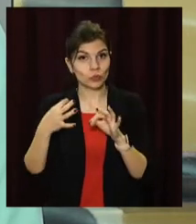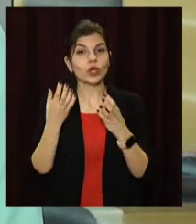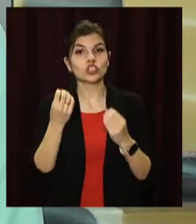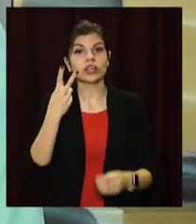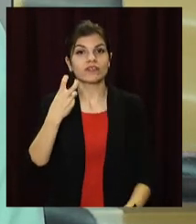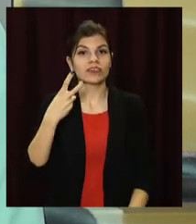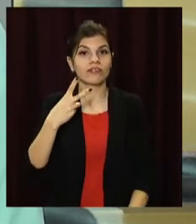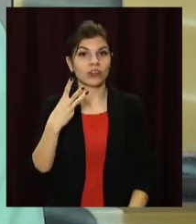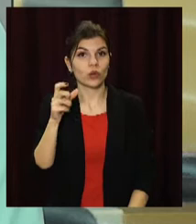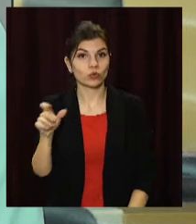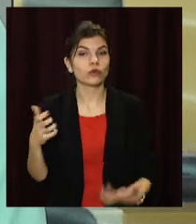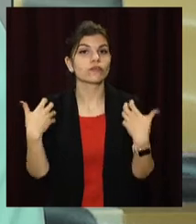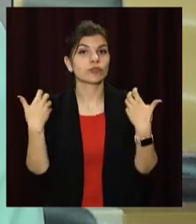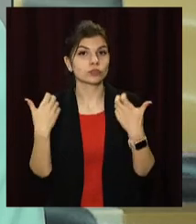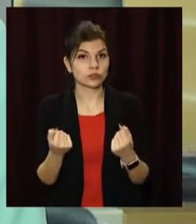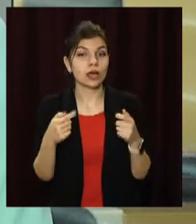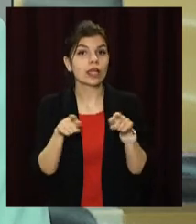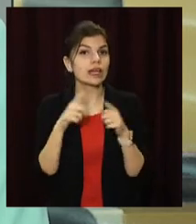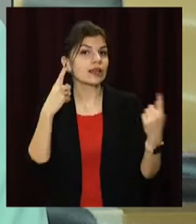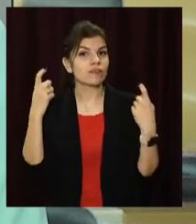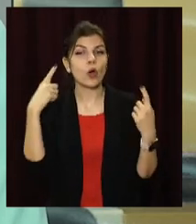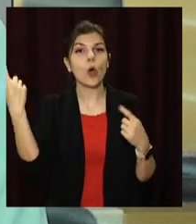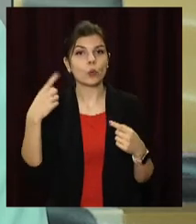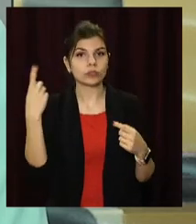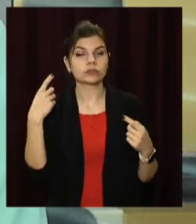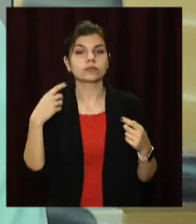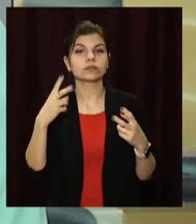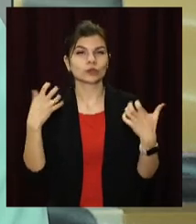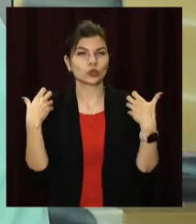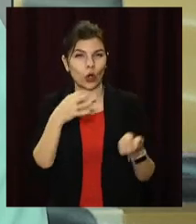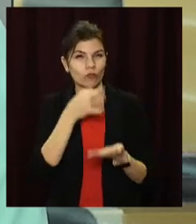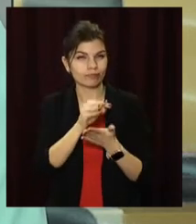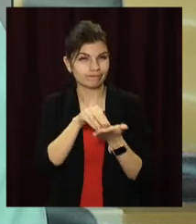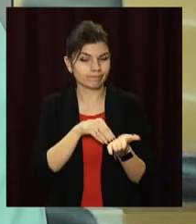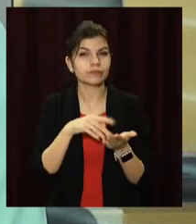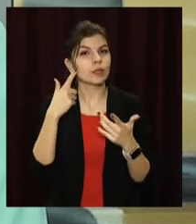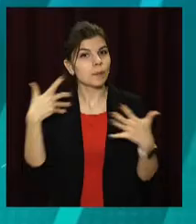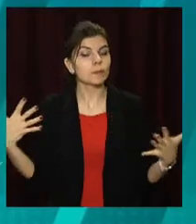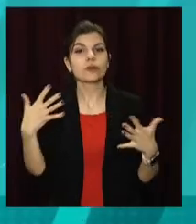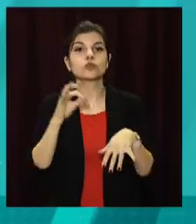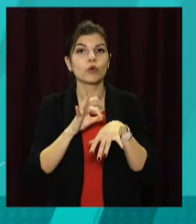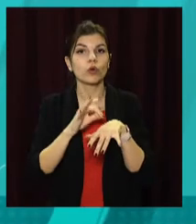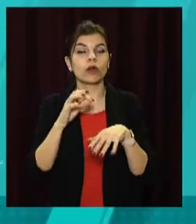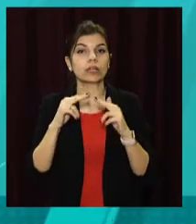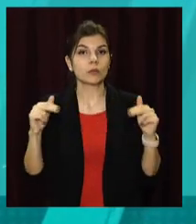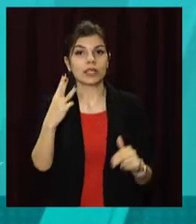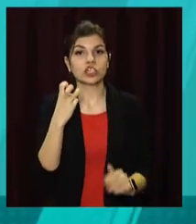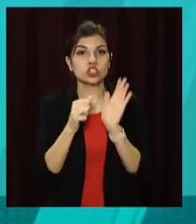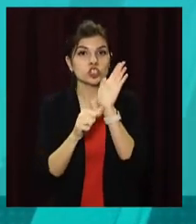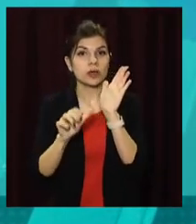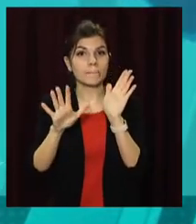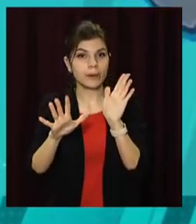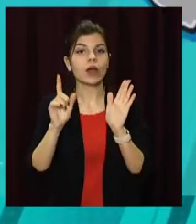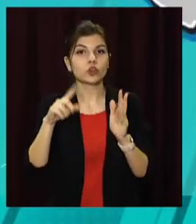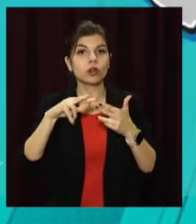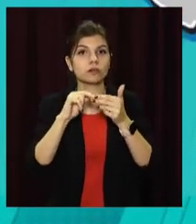223 людини одужали. Такі дані обласного департаменту охорони здоров'я. Найбільше хворих у Дніпрі – 365, а